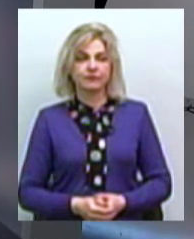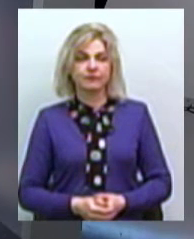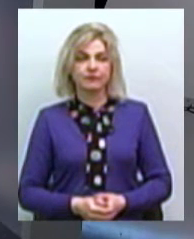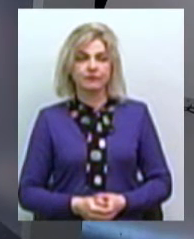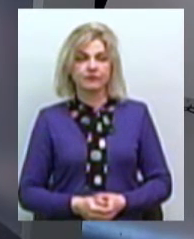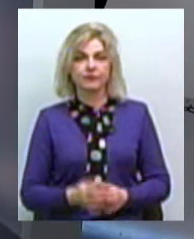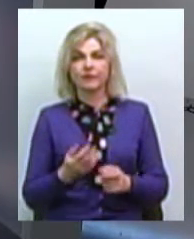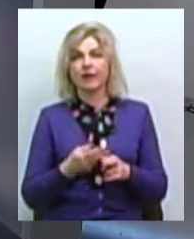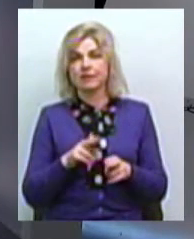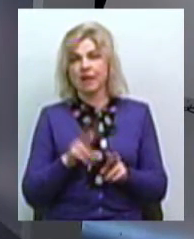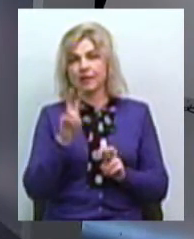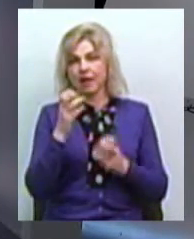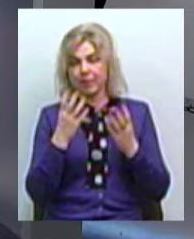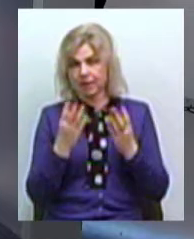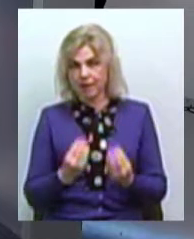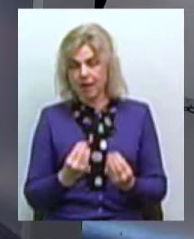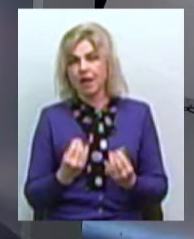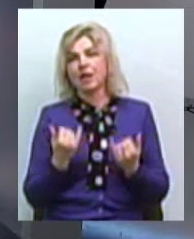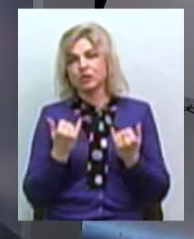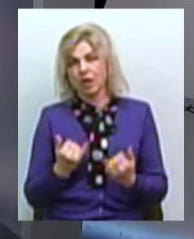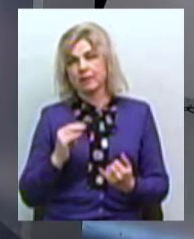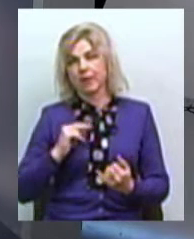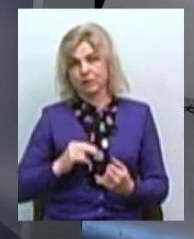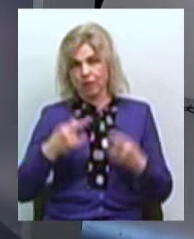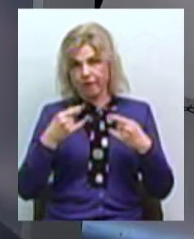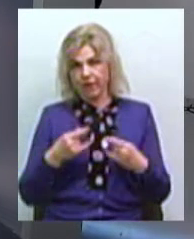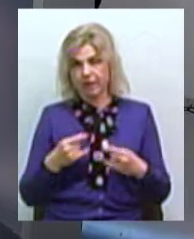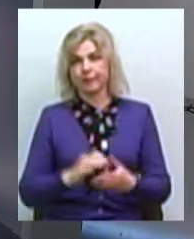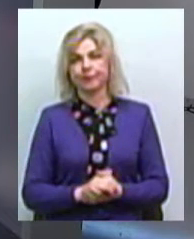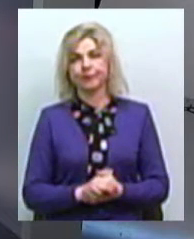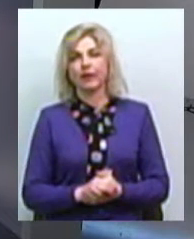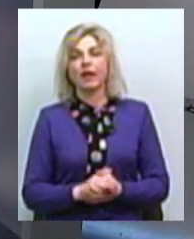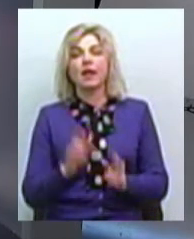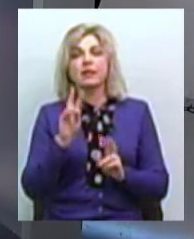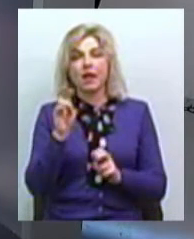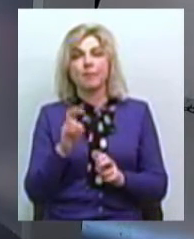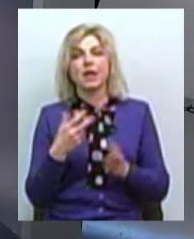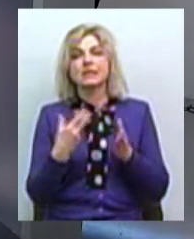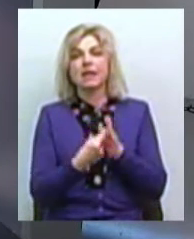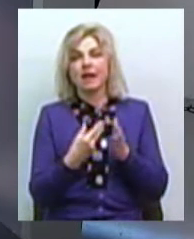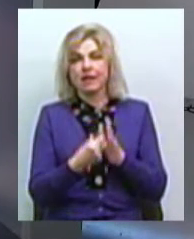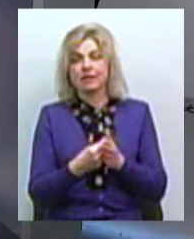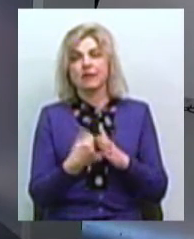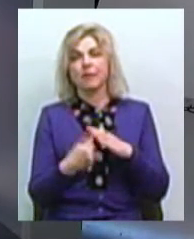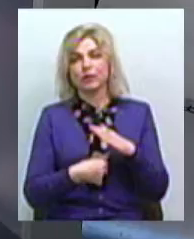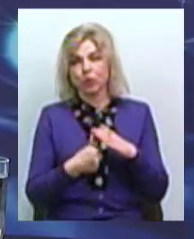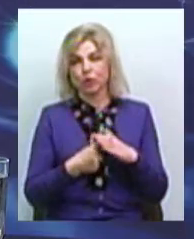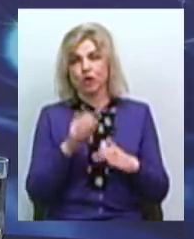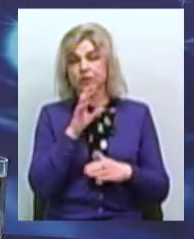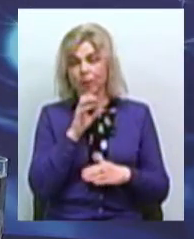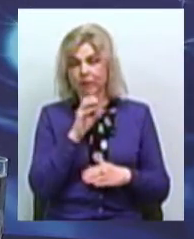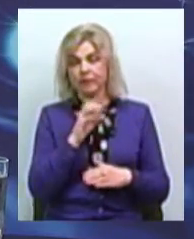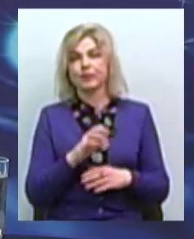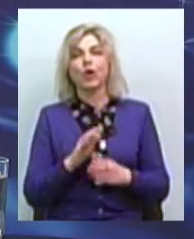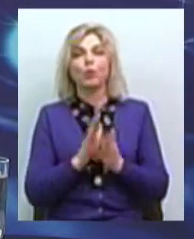Це тема дня. Ми працюємо в прямому ефірі. Нагадую вам, Олена Бардану на студії. А тема нашого ефіру – стерилізація безпритульних тварин. Олена,